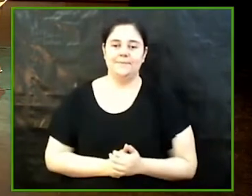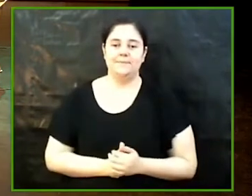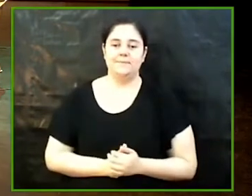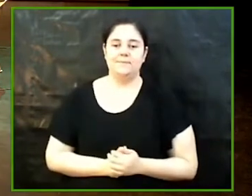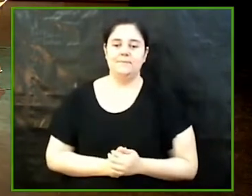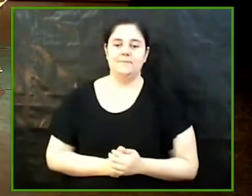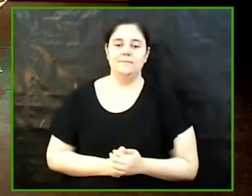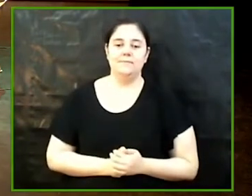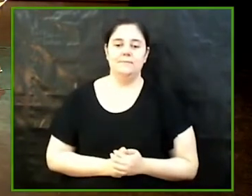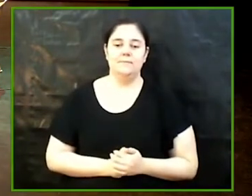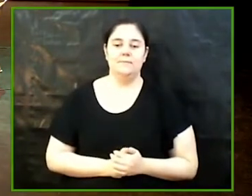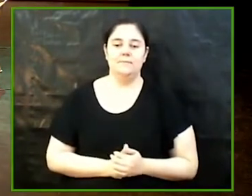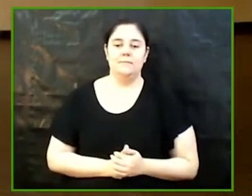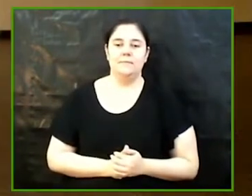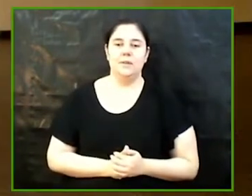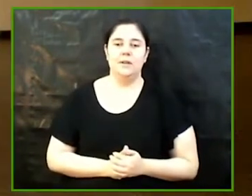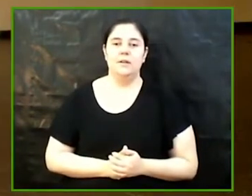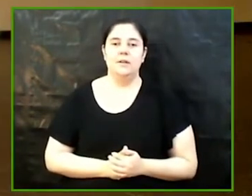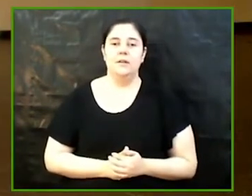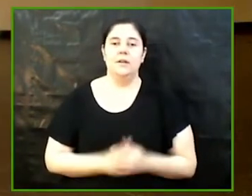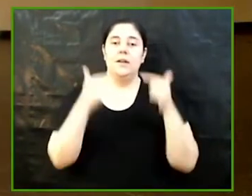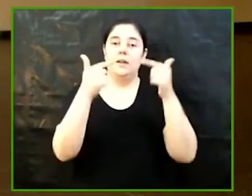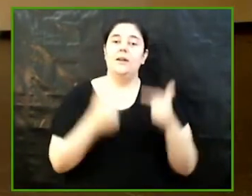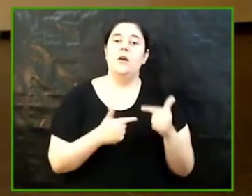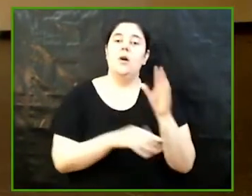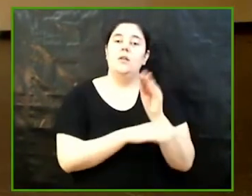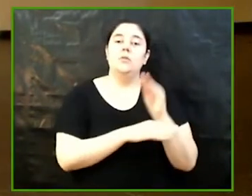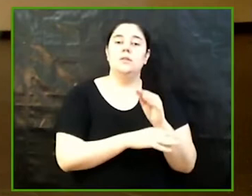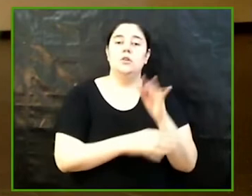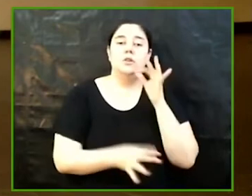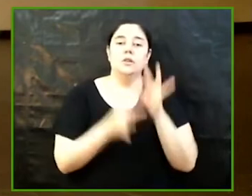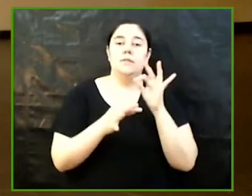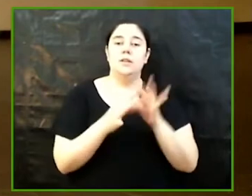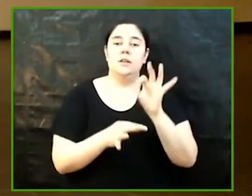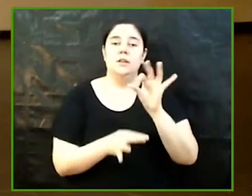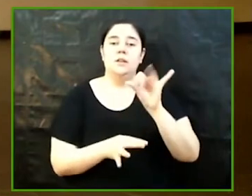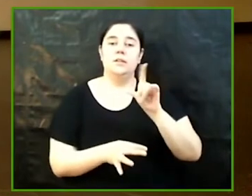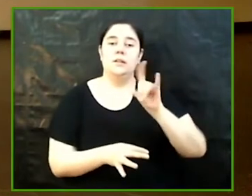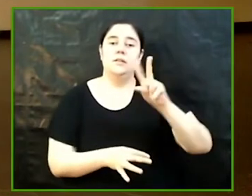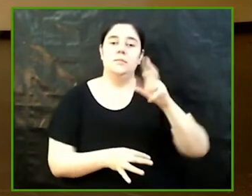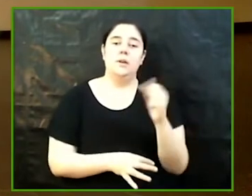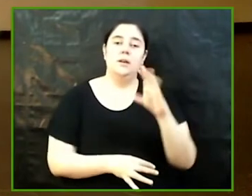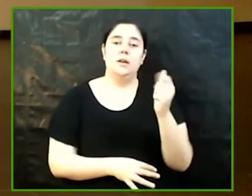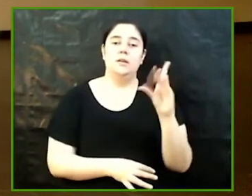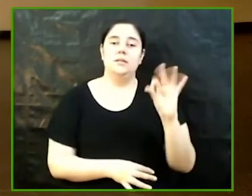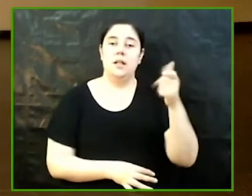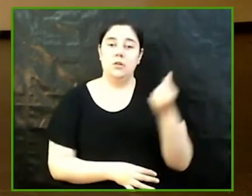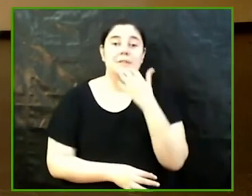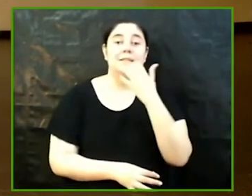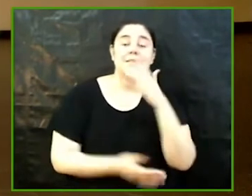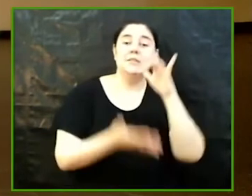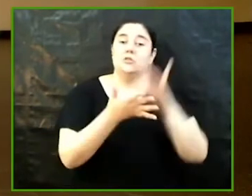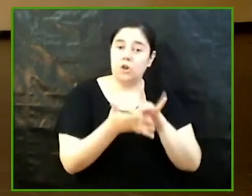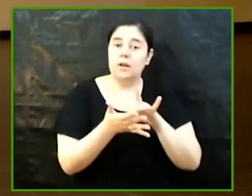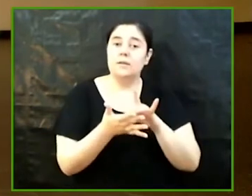Seguim Del grau en educació infantil Sílvia Casado Barahona El mite de l'amor romàntic a infantil Com